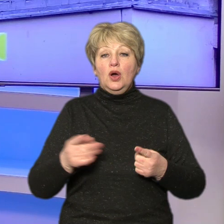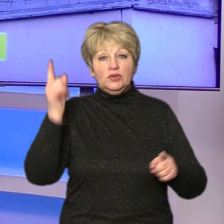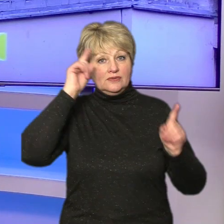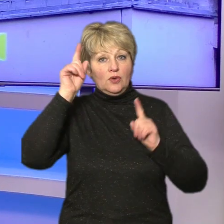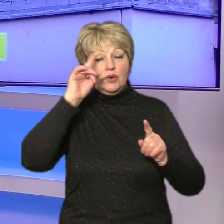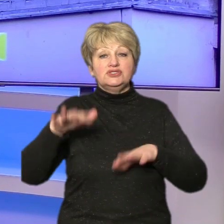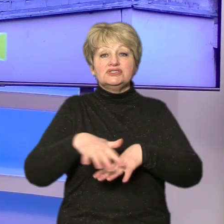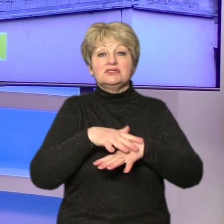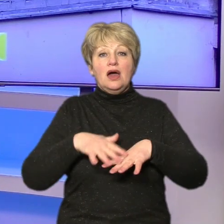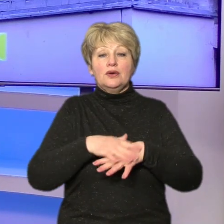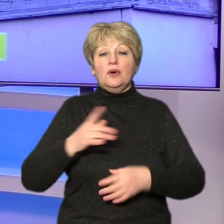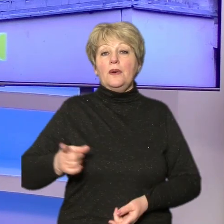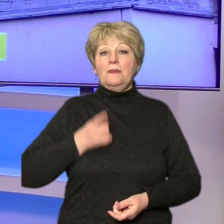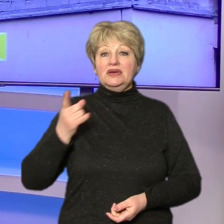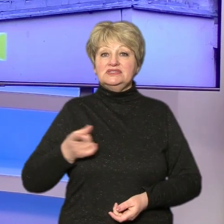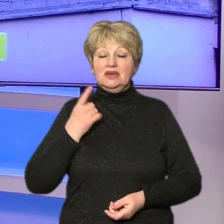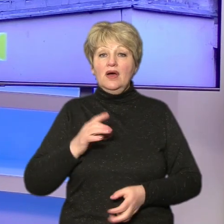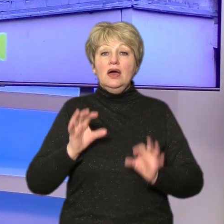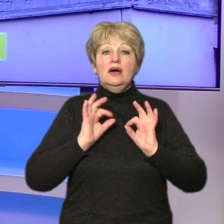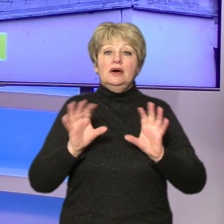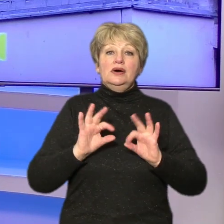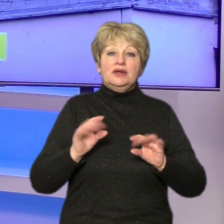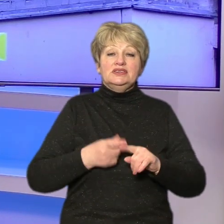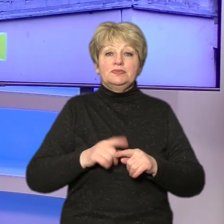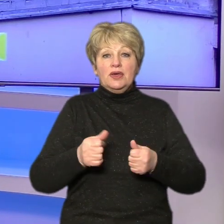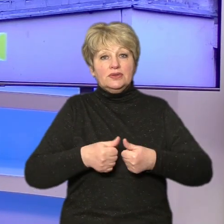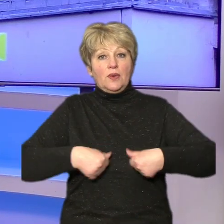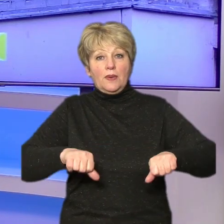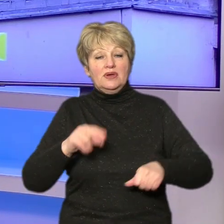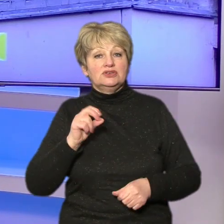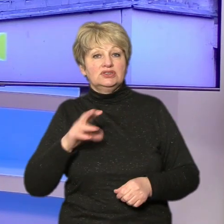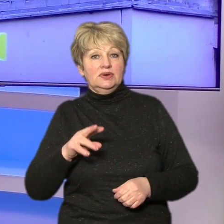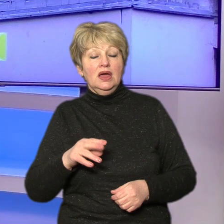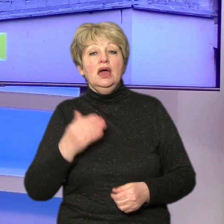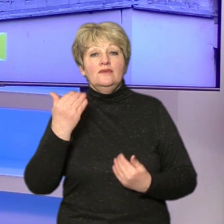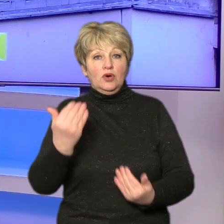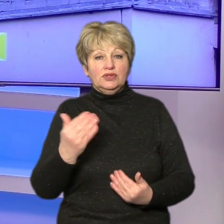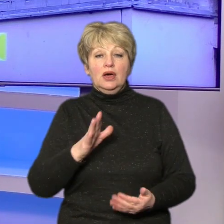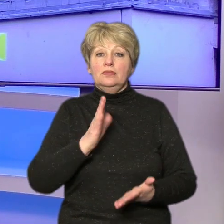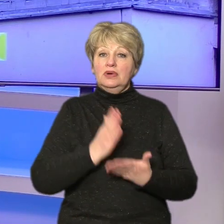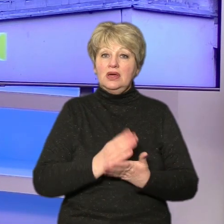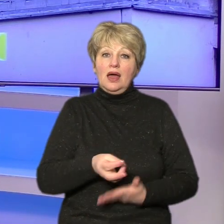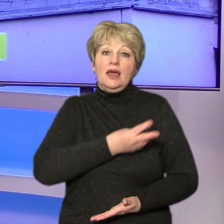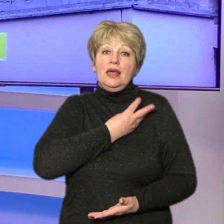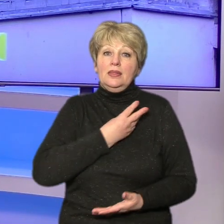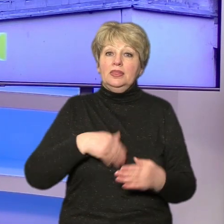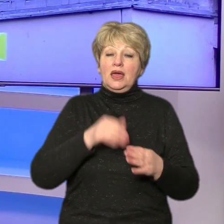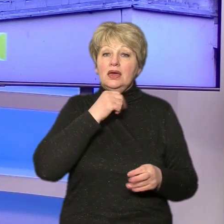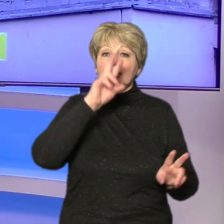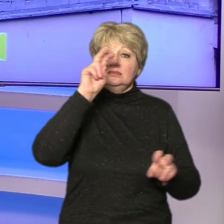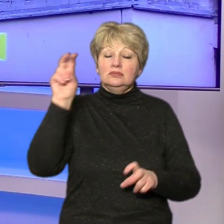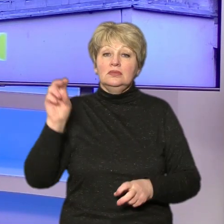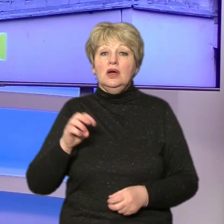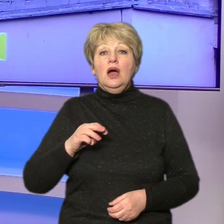Розповідає мистецтвознавиця членкиня топонімічної комісії Ольга Мартинова. Вона стала ініціаторкою таких назв, як провулок